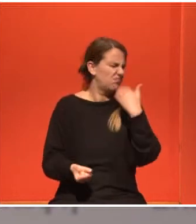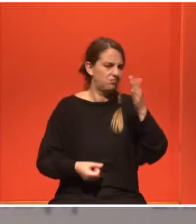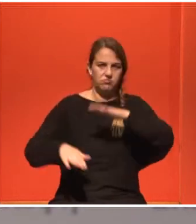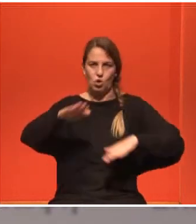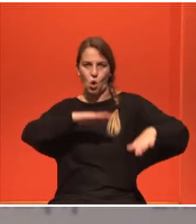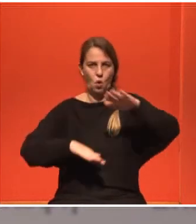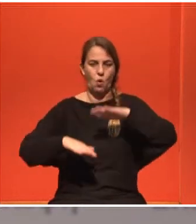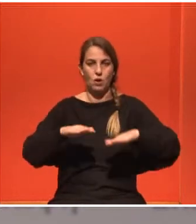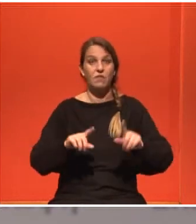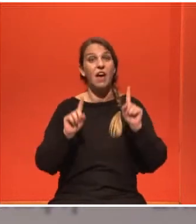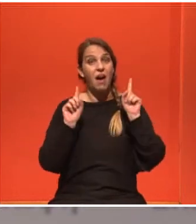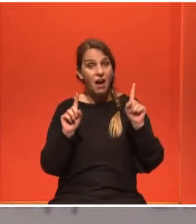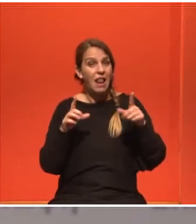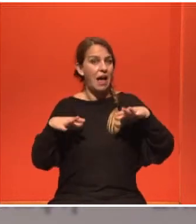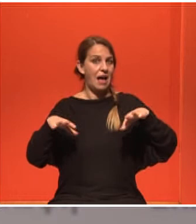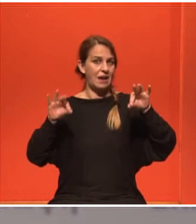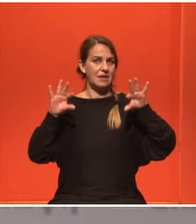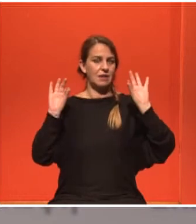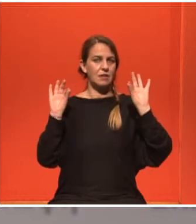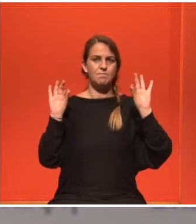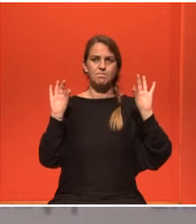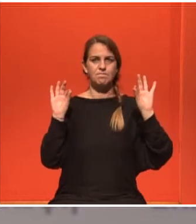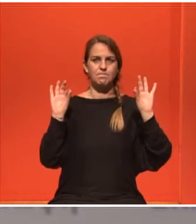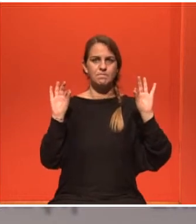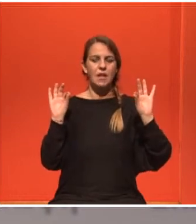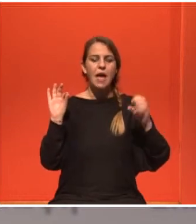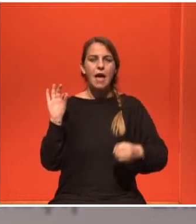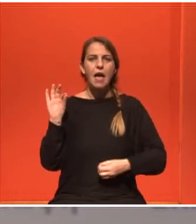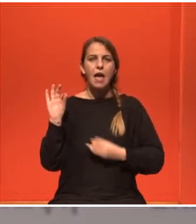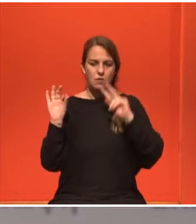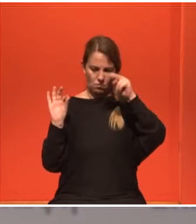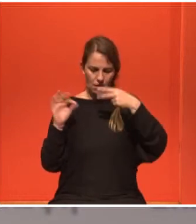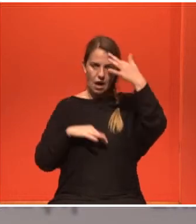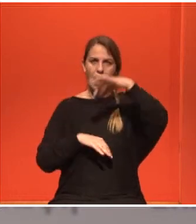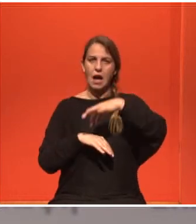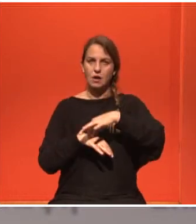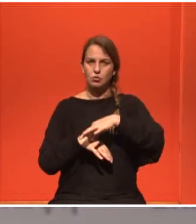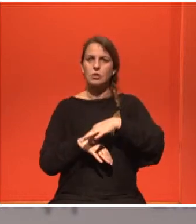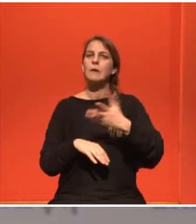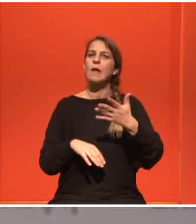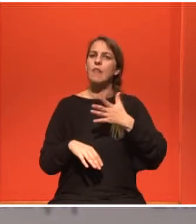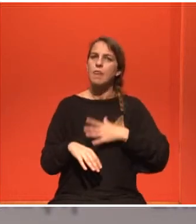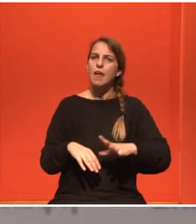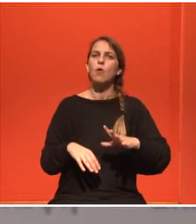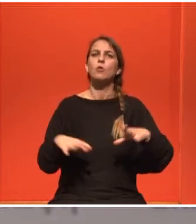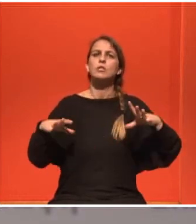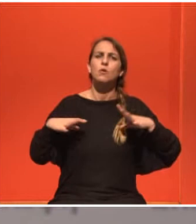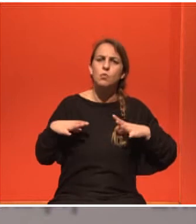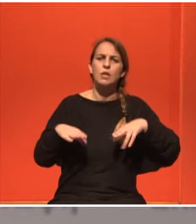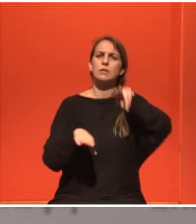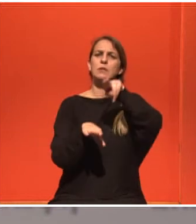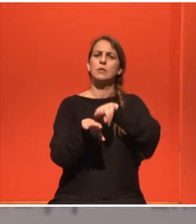Παρ' όλα αυτά ενώ στην αρχή το είδα έτσι λίγο σαν άρρωστη και θεωρούσα ότι η ξεκούραση θα με βοηθήσει και το κρεβάτι και όλα αυτά.